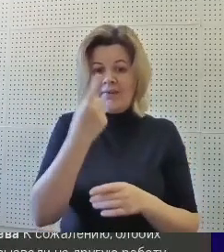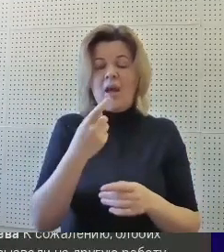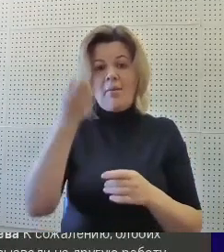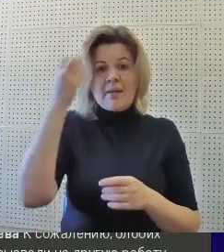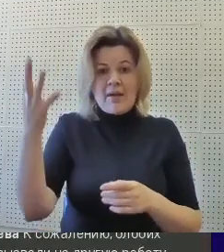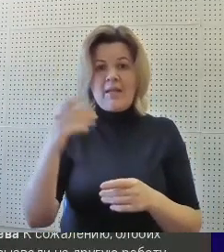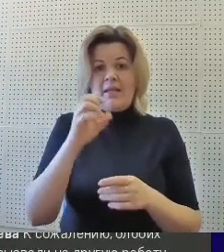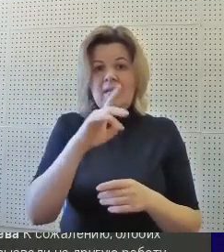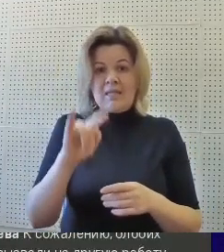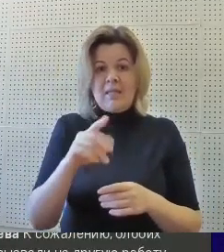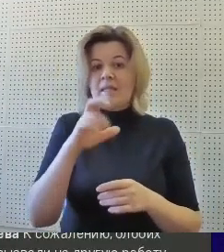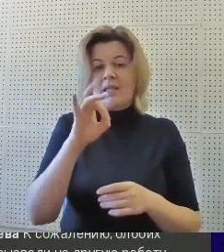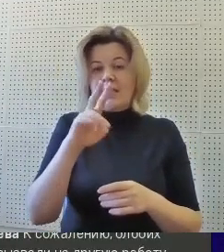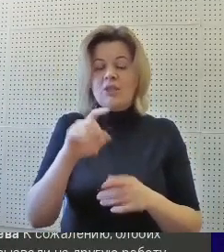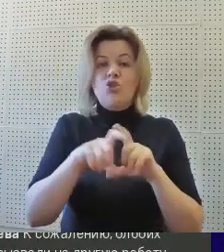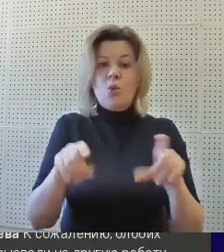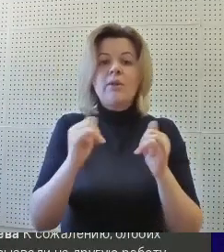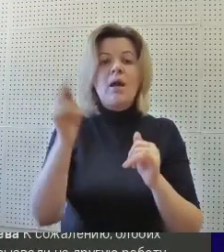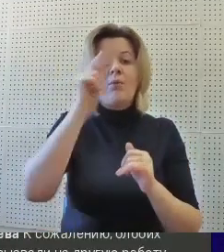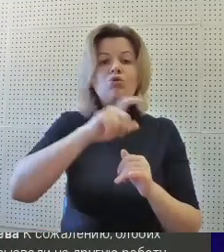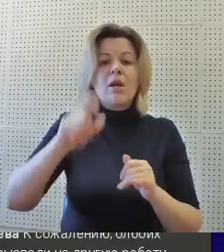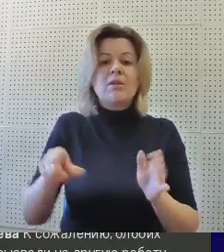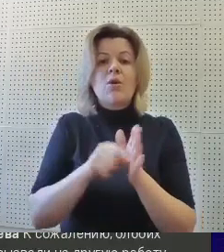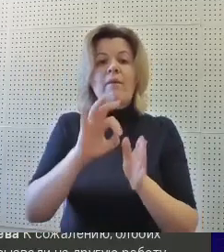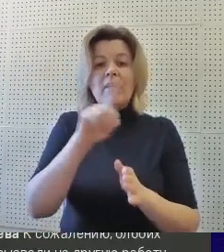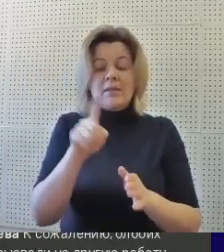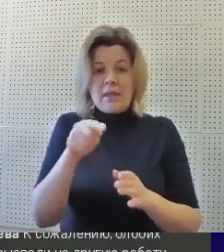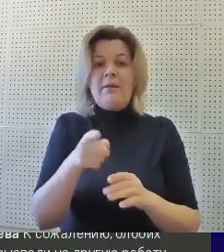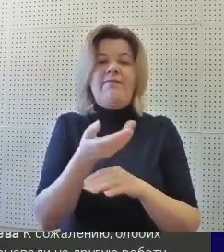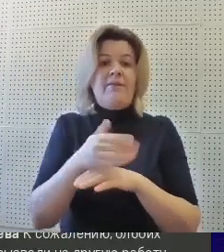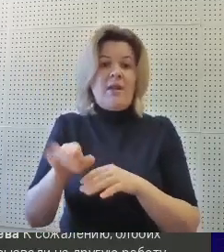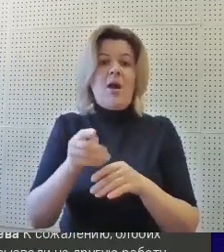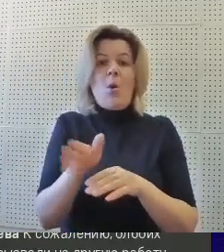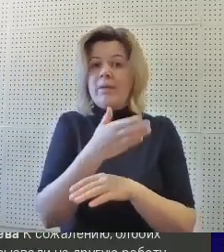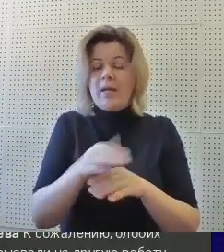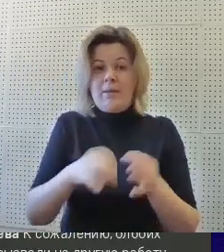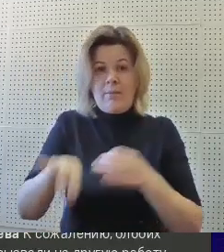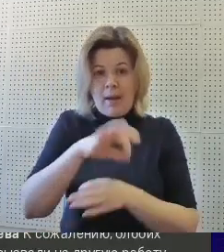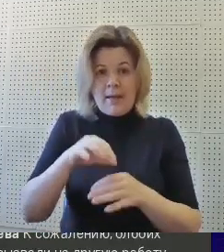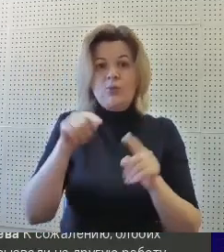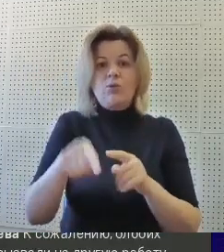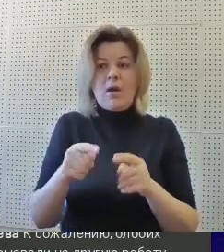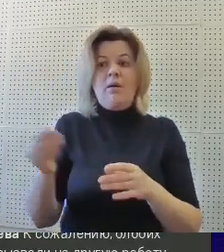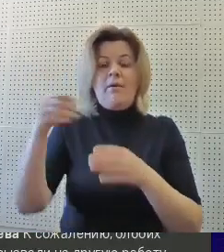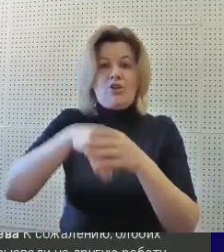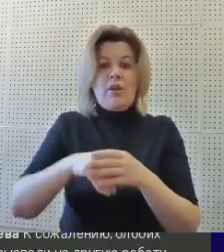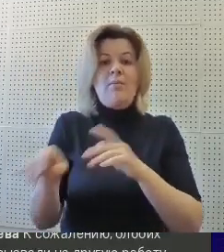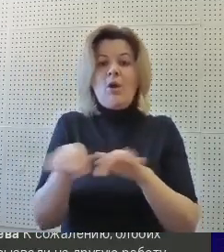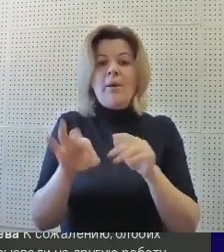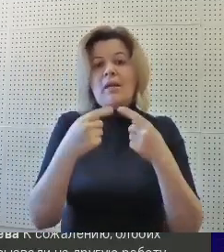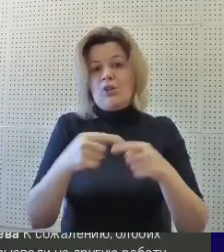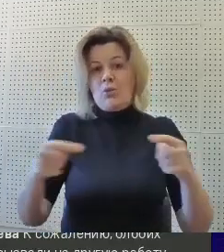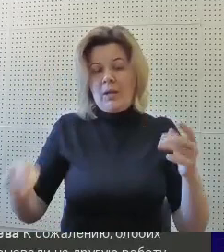образовательной среды школы для обучающихся с ОВЗ в отдельный проект, куда вошли мероприятия из других